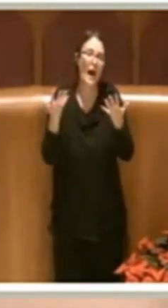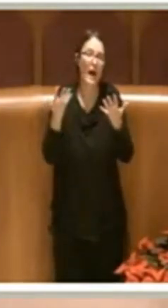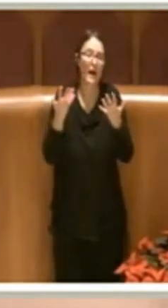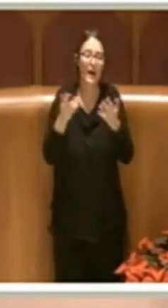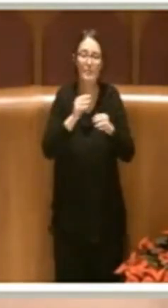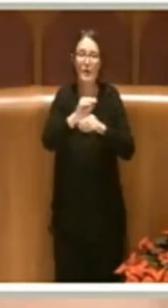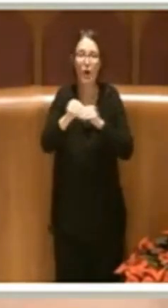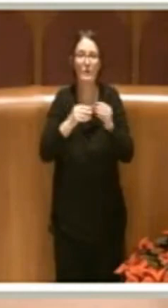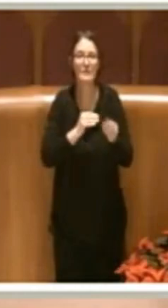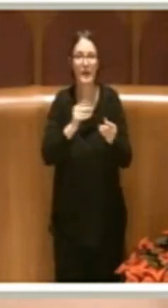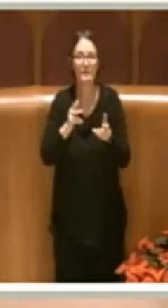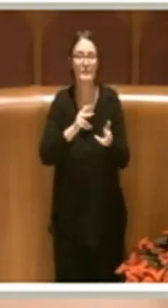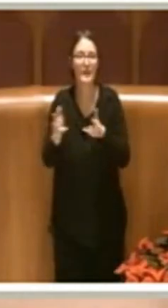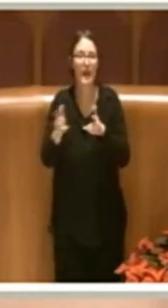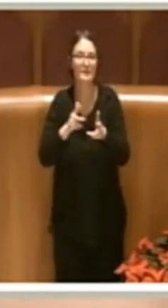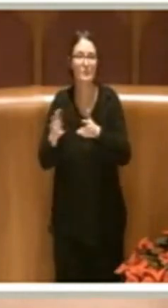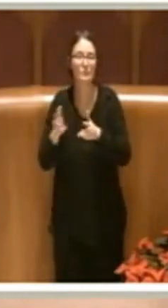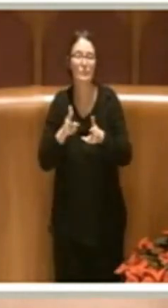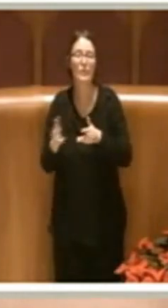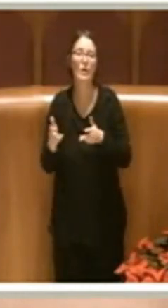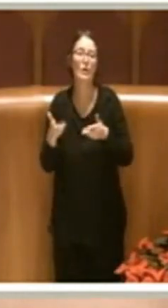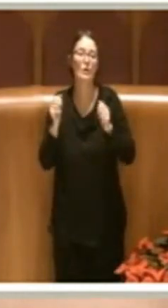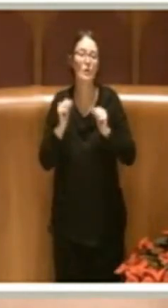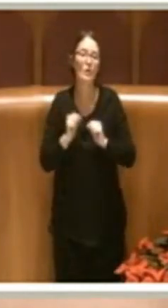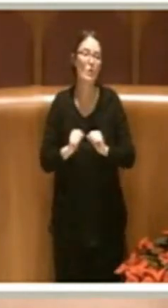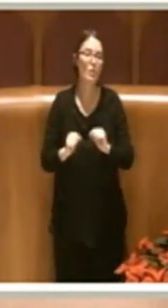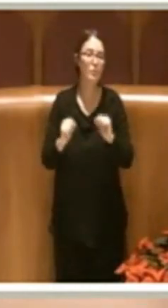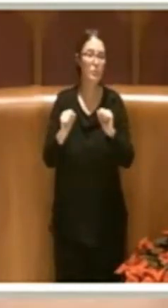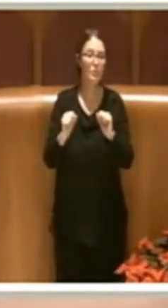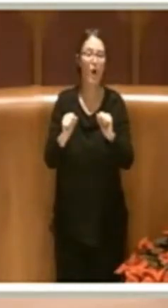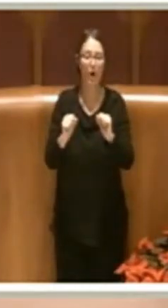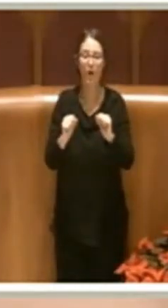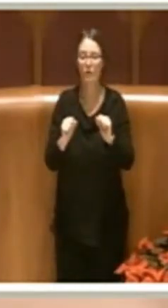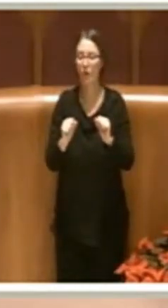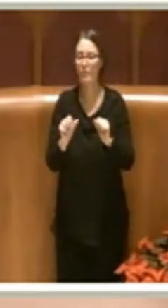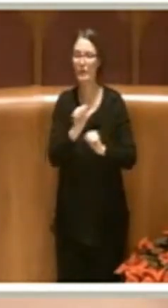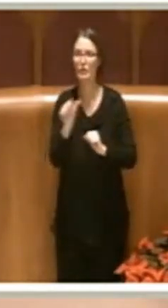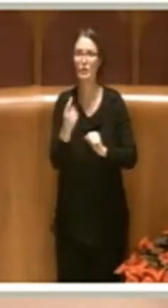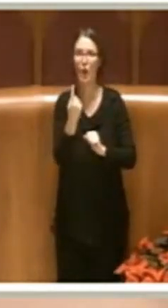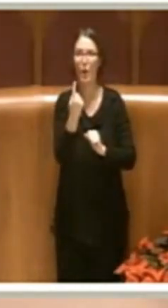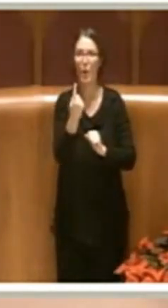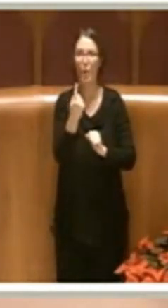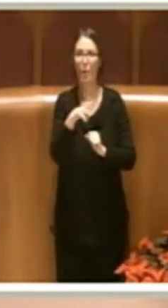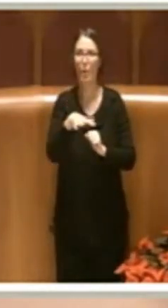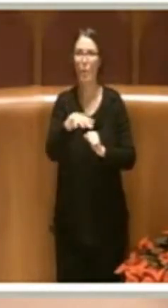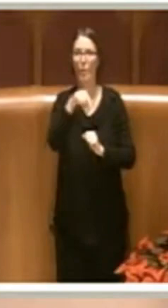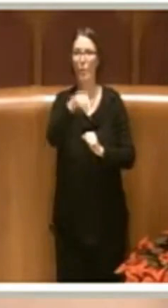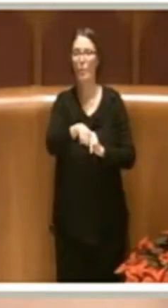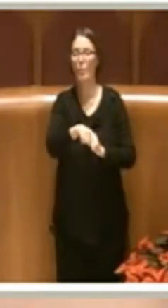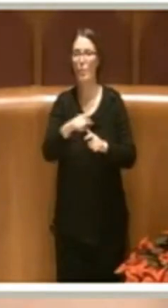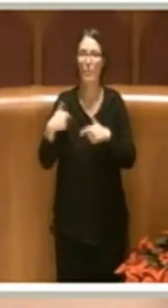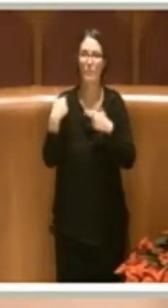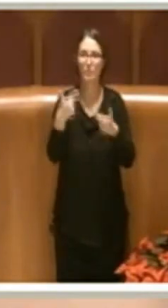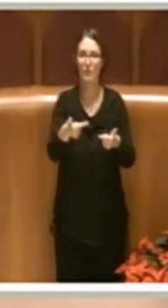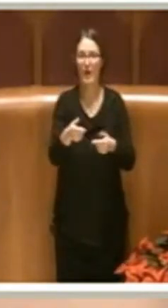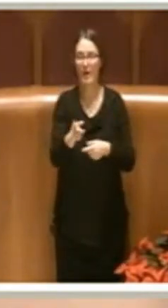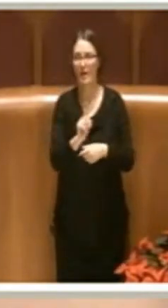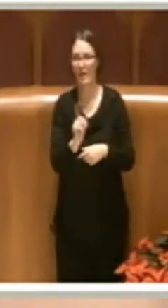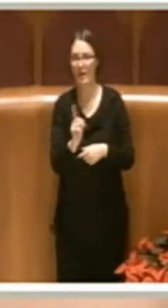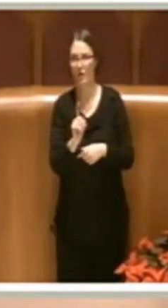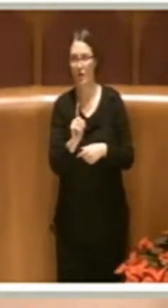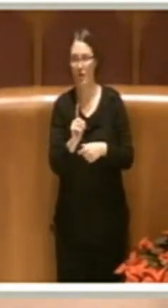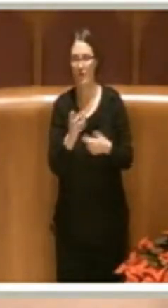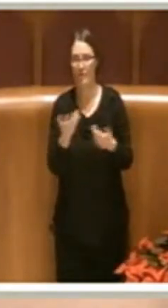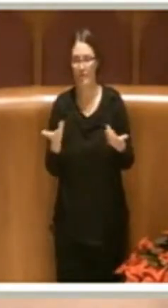essere indicato in tanti punti e non caricarlo tutto quanto in un posto dove è